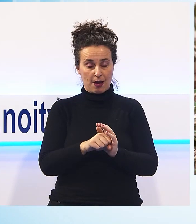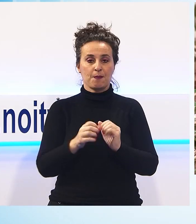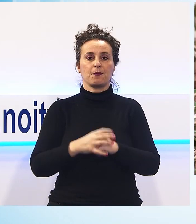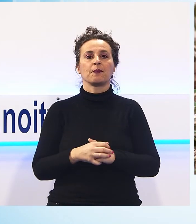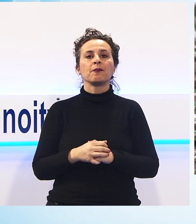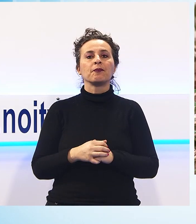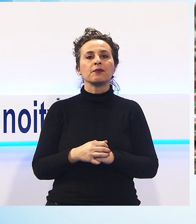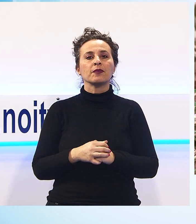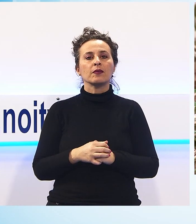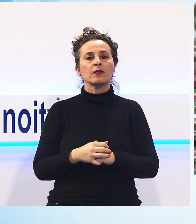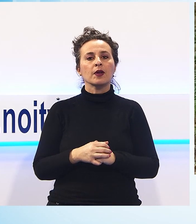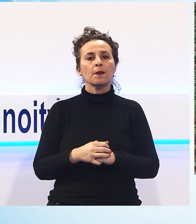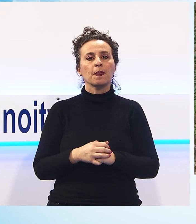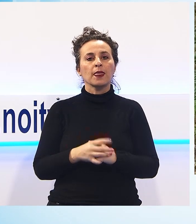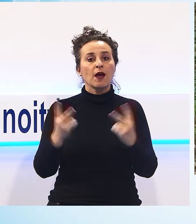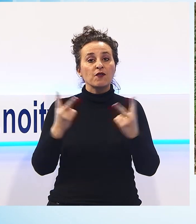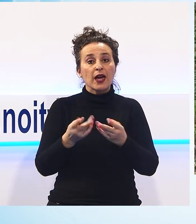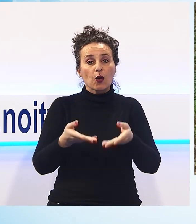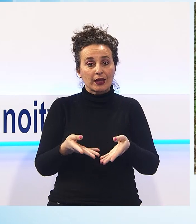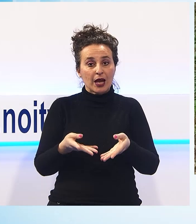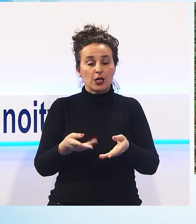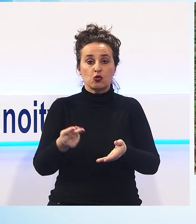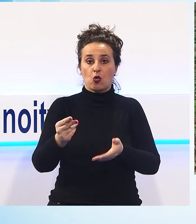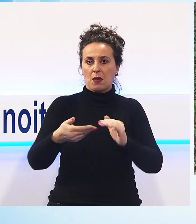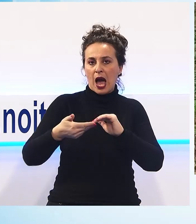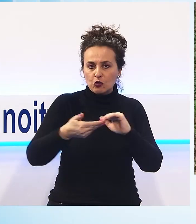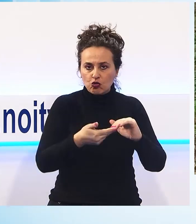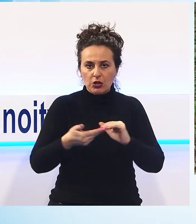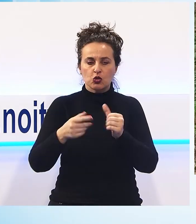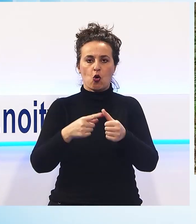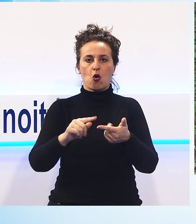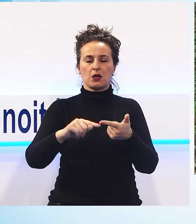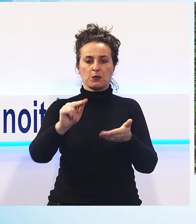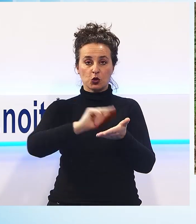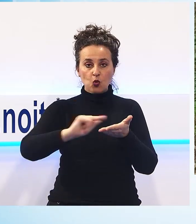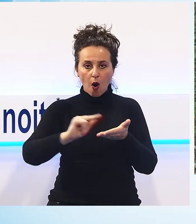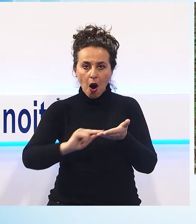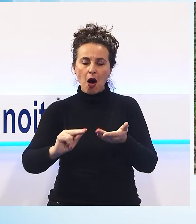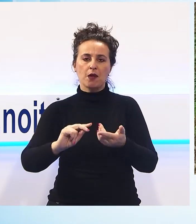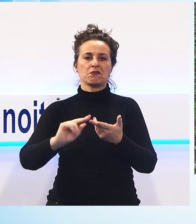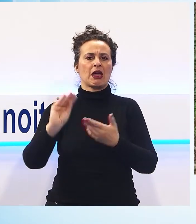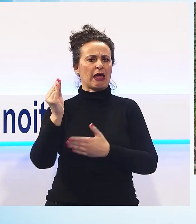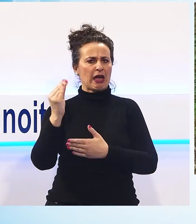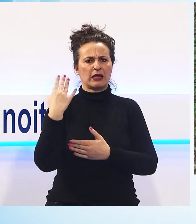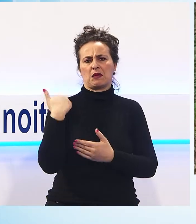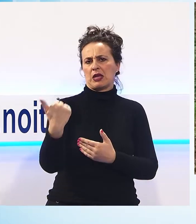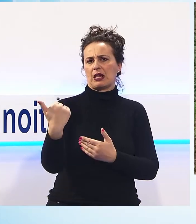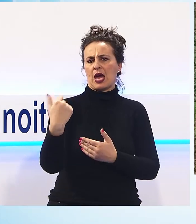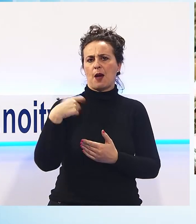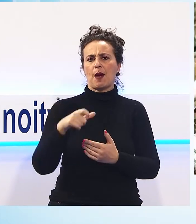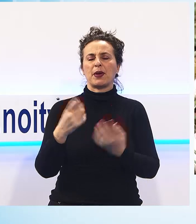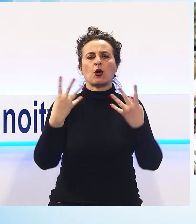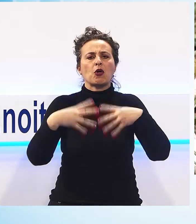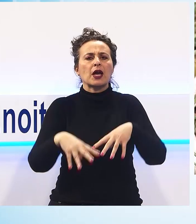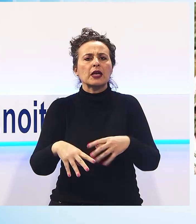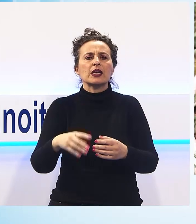Sono molte le associazioni culturali, le scuole, gli enti che mi chiamano per sostenere, per realizzare conferenze, lezioni.